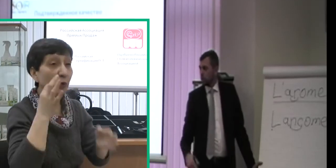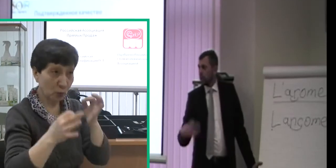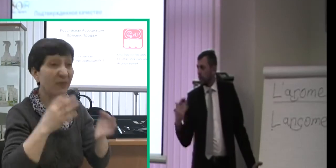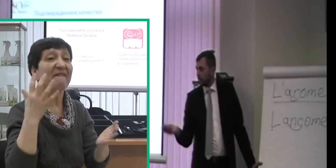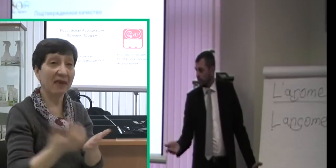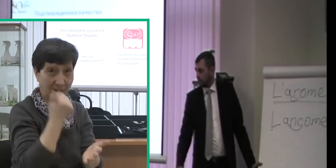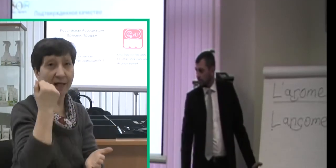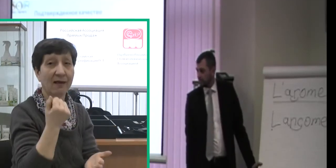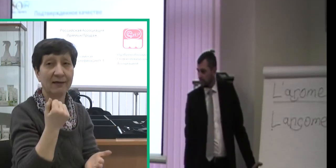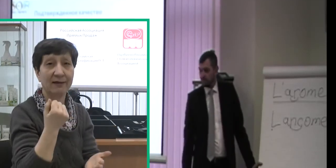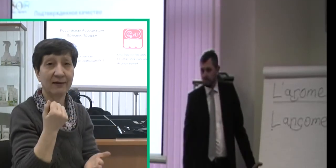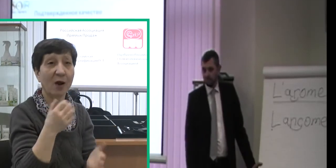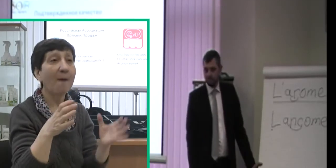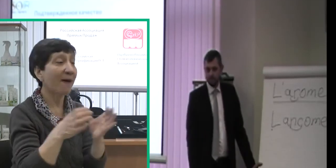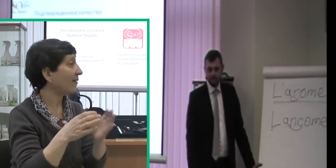И она этот суд выиграла.